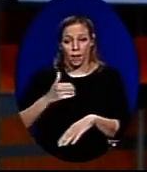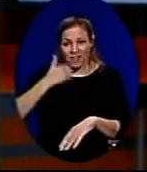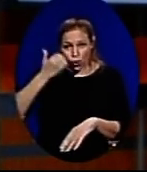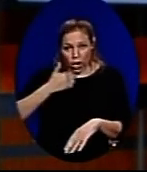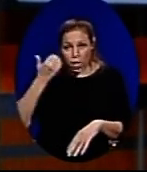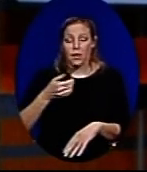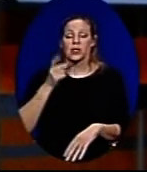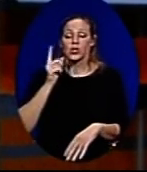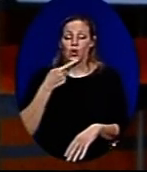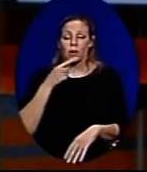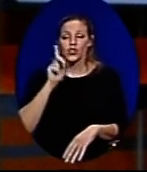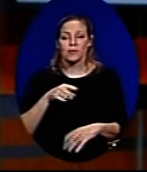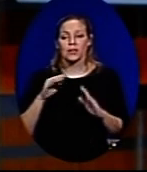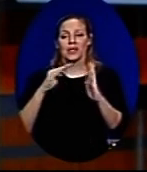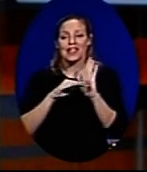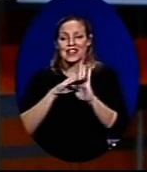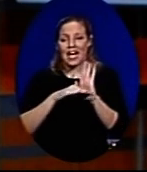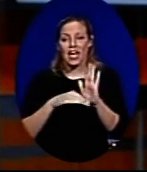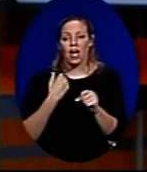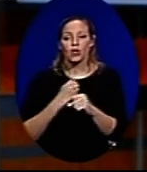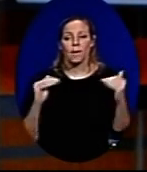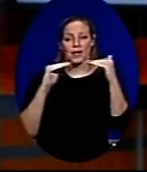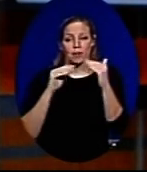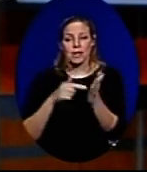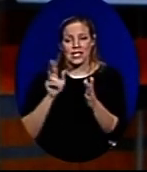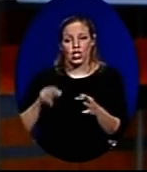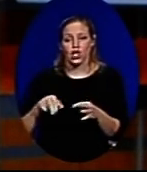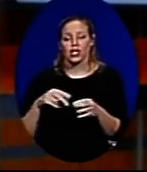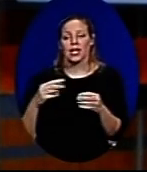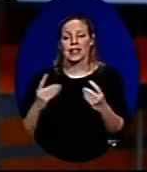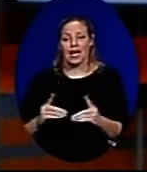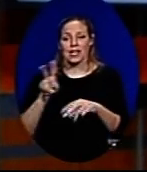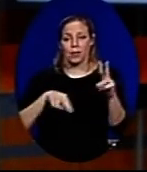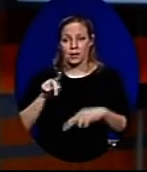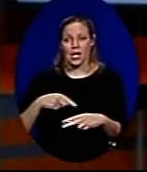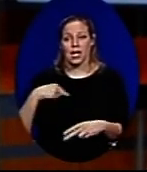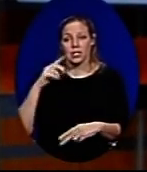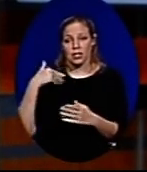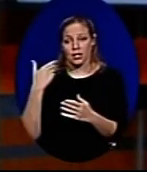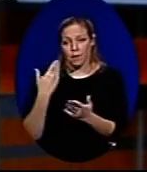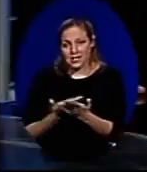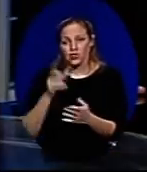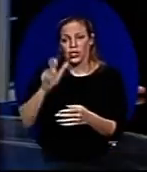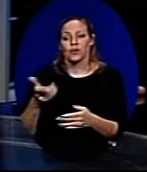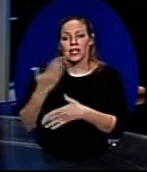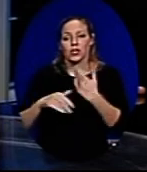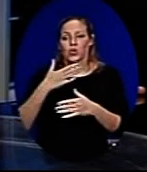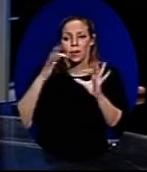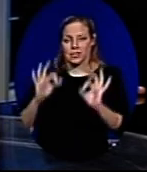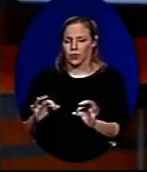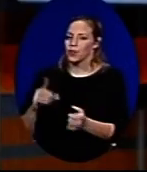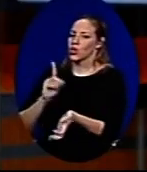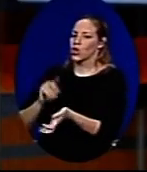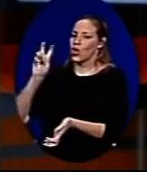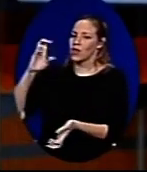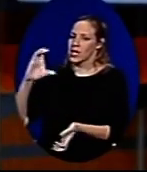מתאימה, זה אומר תנאי העבודה מתאימים, ולכן יש דרך לטפל בזה. אני מציע שאנשים מתייחסו לזה ברצינות. דוקטור אופר קסמי, תודה רבה